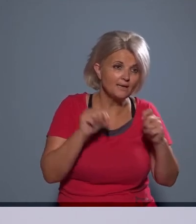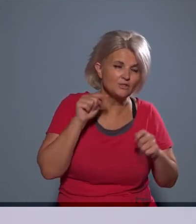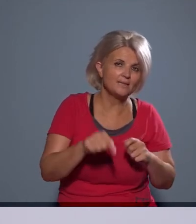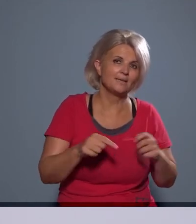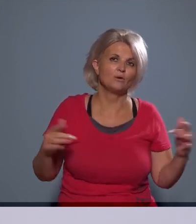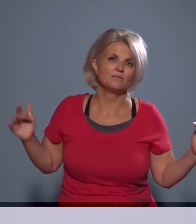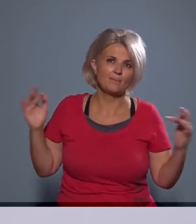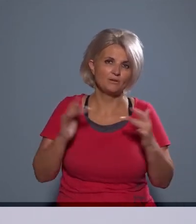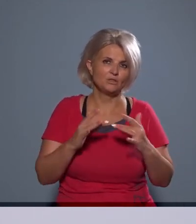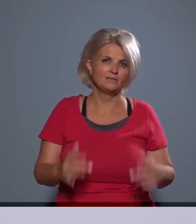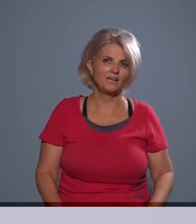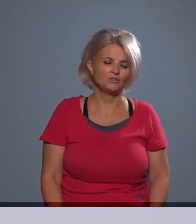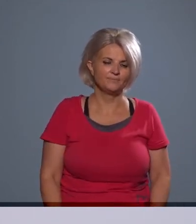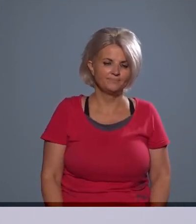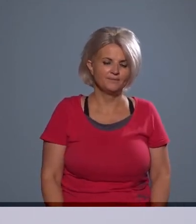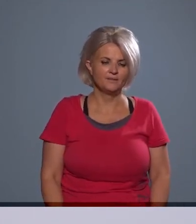szembesítéssel,